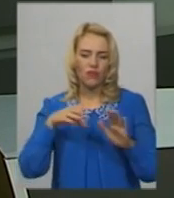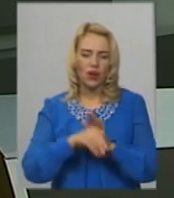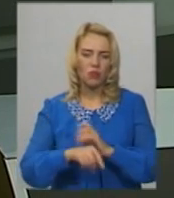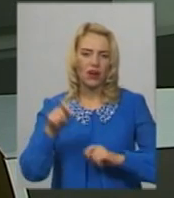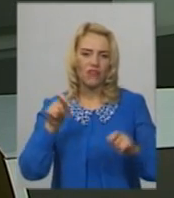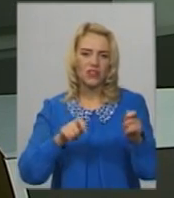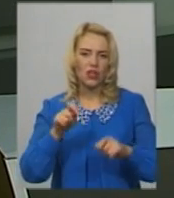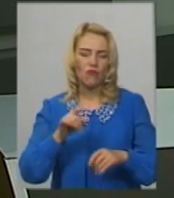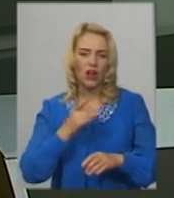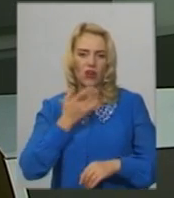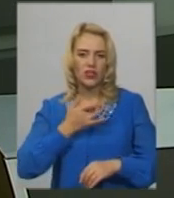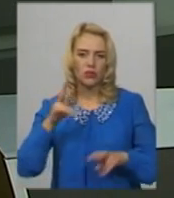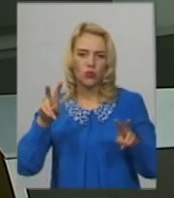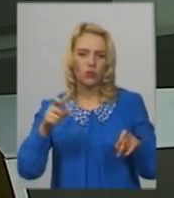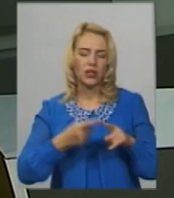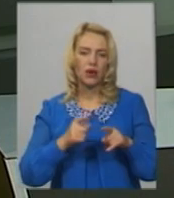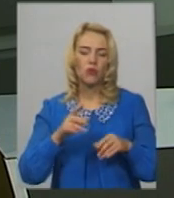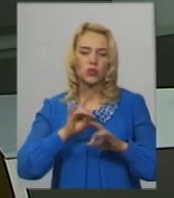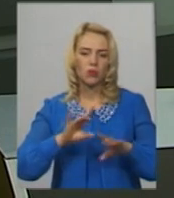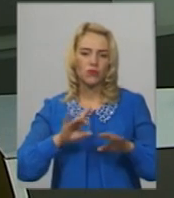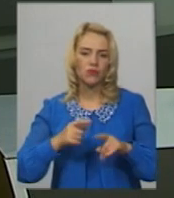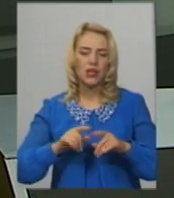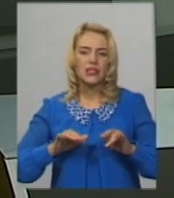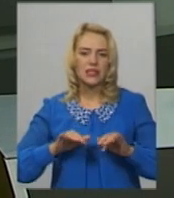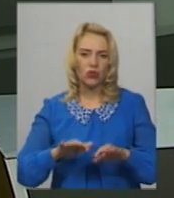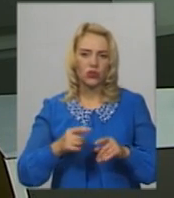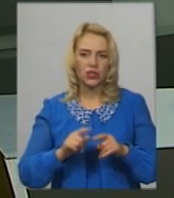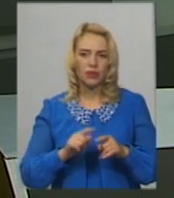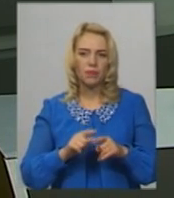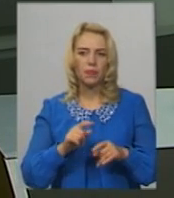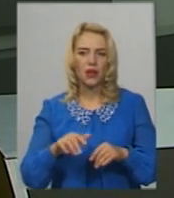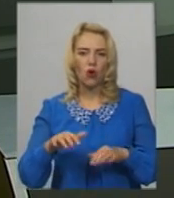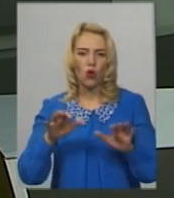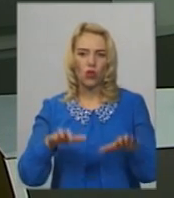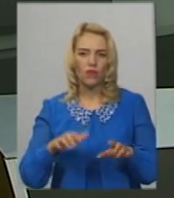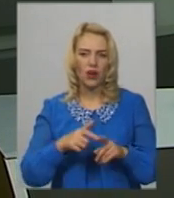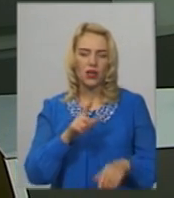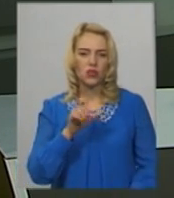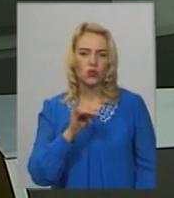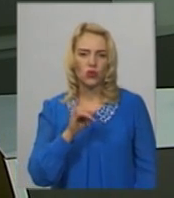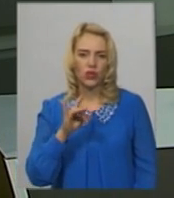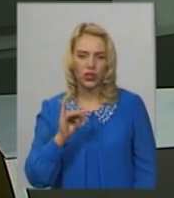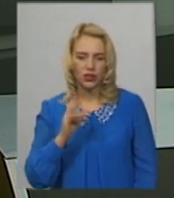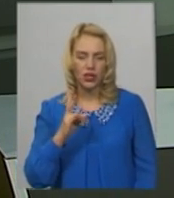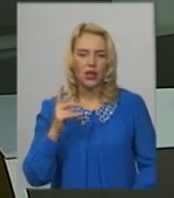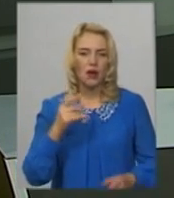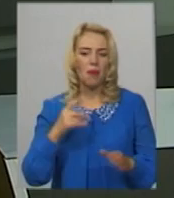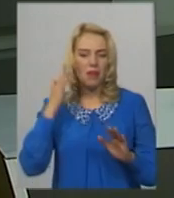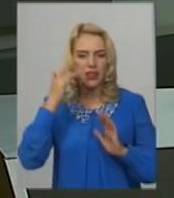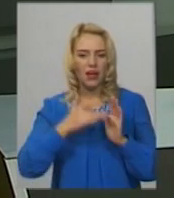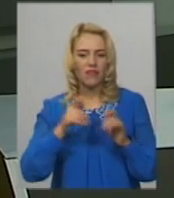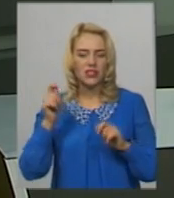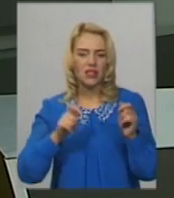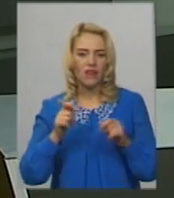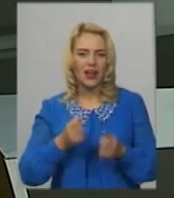це нам повідомо організатор фестивалю та голова Хмельницької громадської організації території Андрій Зоін. Він додає, мета фестивалю